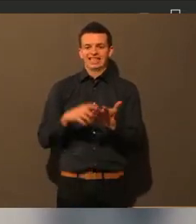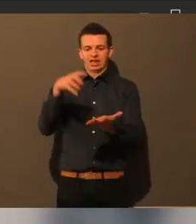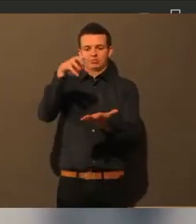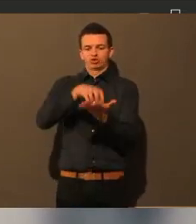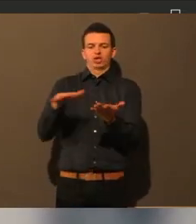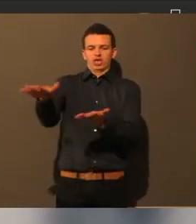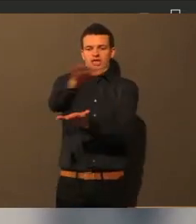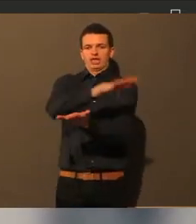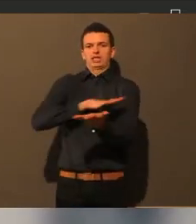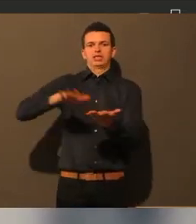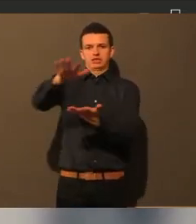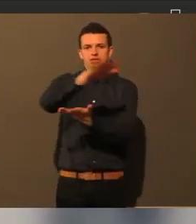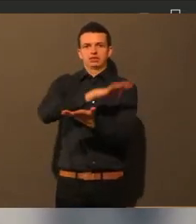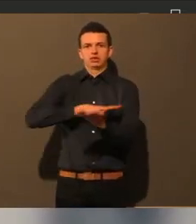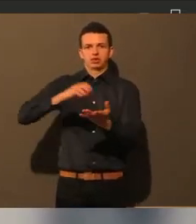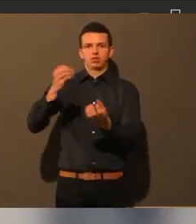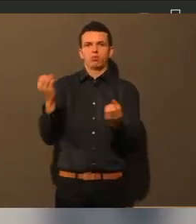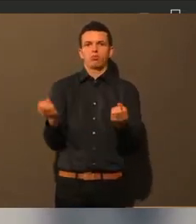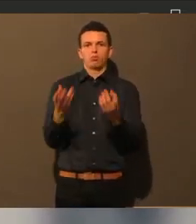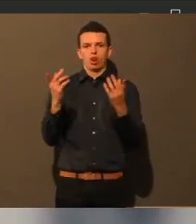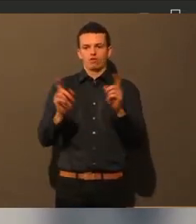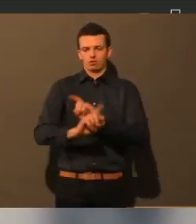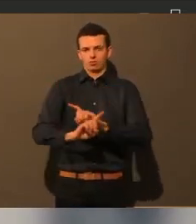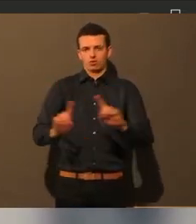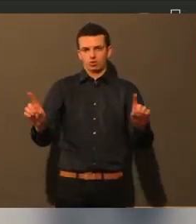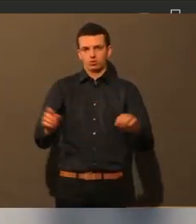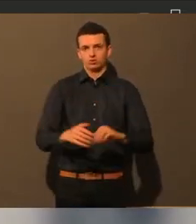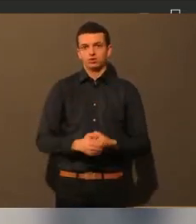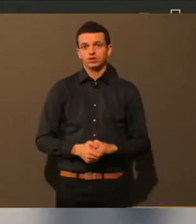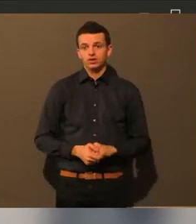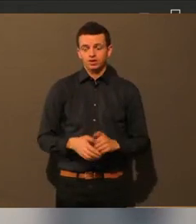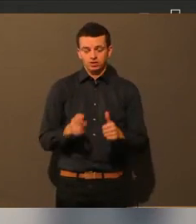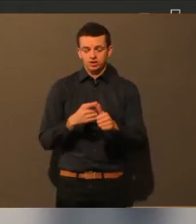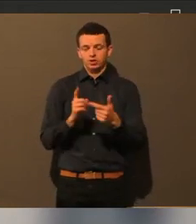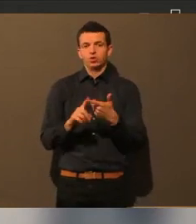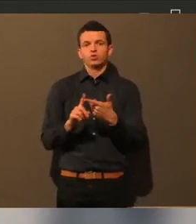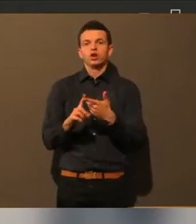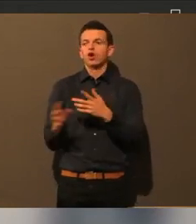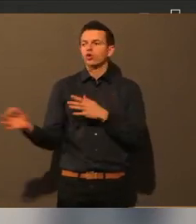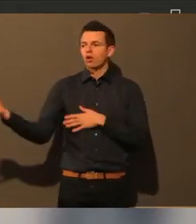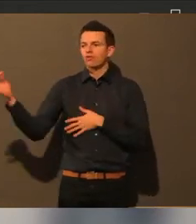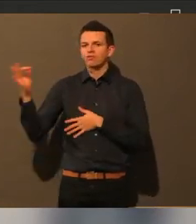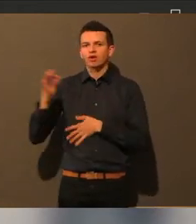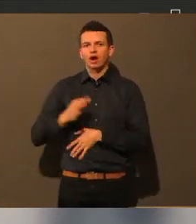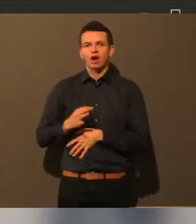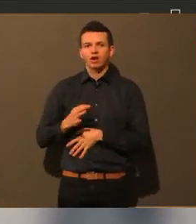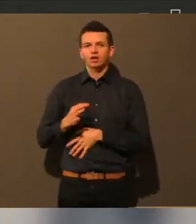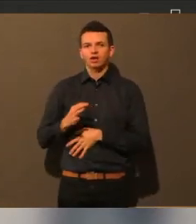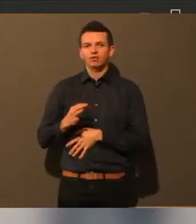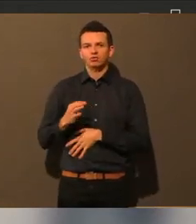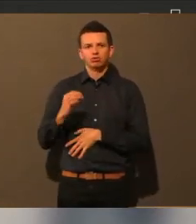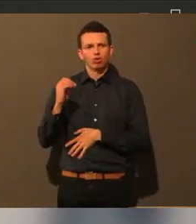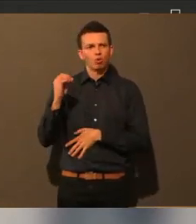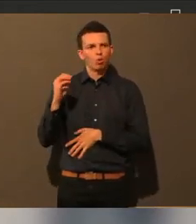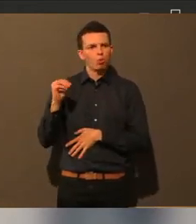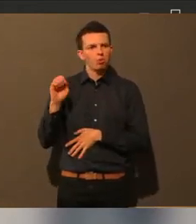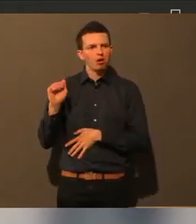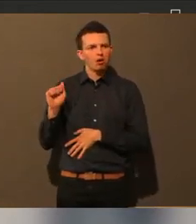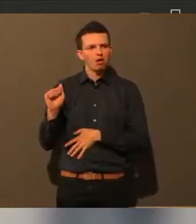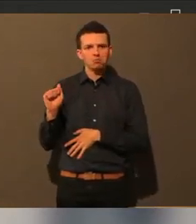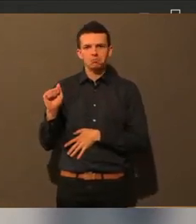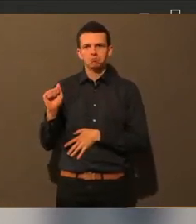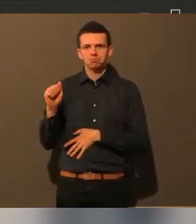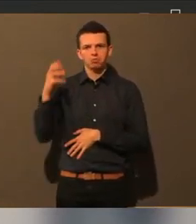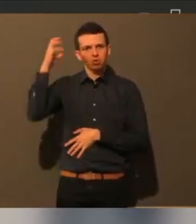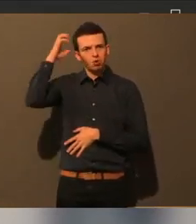nicht erlaubt. So ist es richtig rum. Und dann ist noch eine Frage von MoMA, die sagt, dass sie wohl am letzten Donnerstag einen Corona